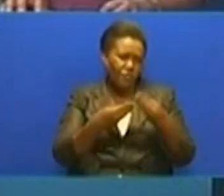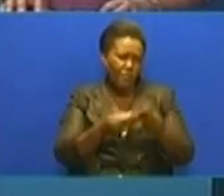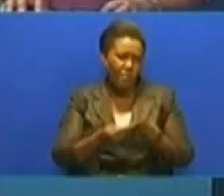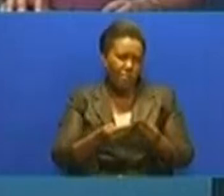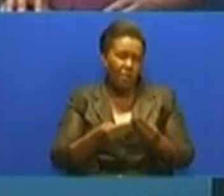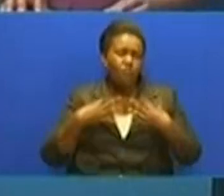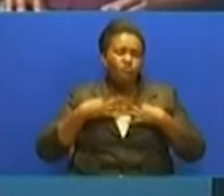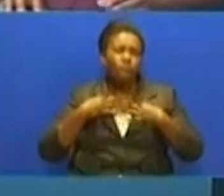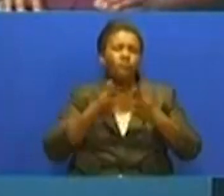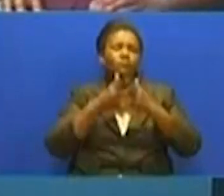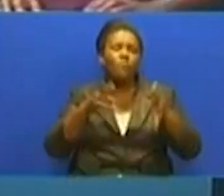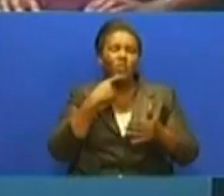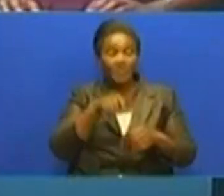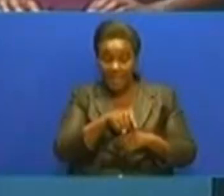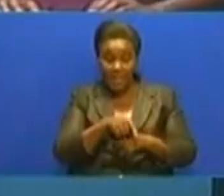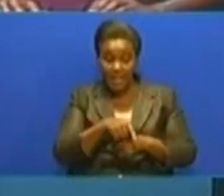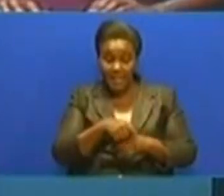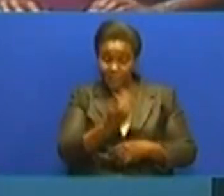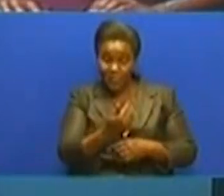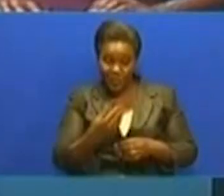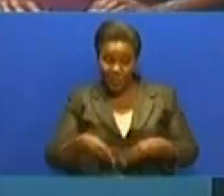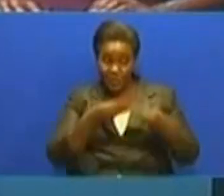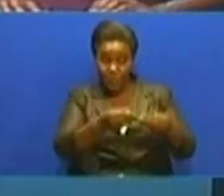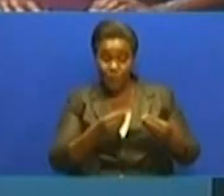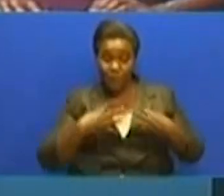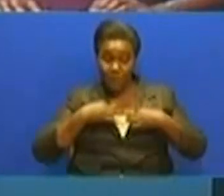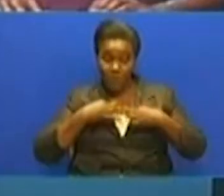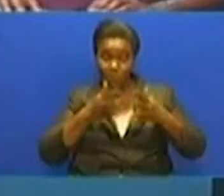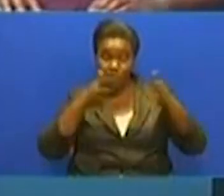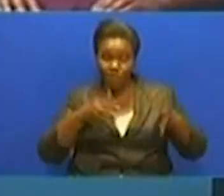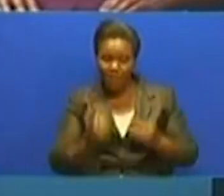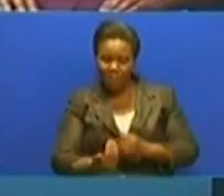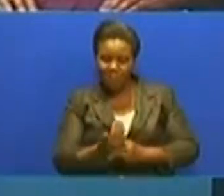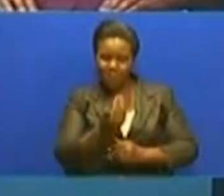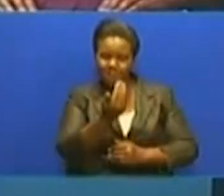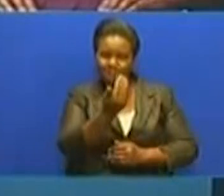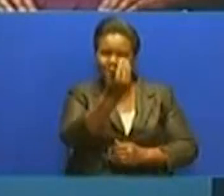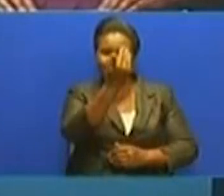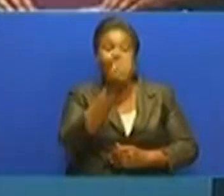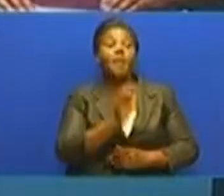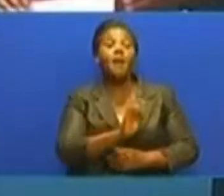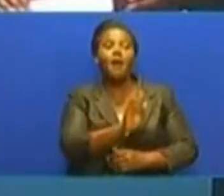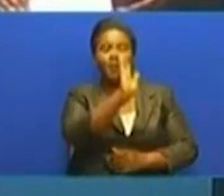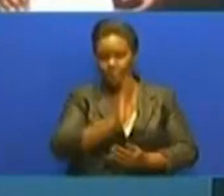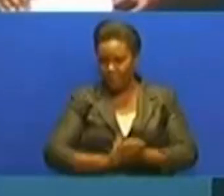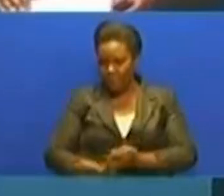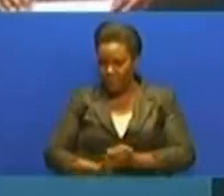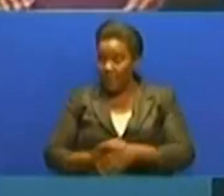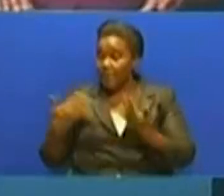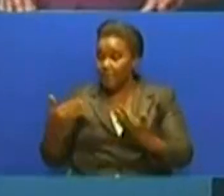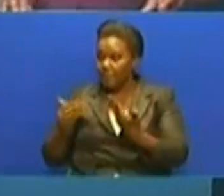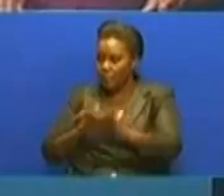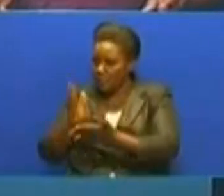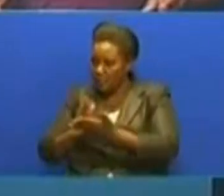pana. Haa, pana. Naikubaliki. Naikubaliki. Tuna hitimisha na mnaio habari za kitaifa lakini mbozi. Hebu